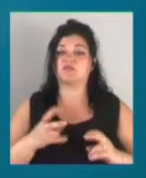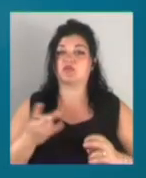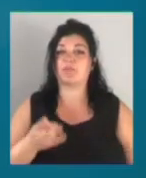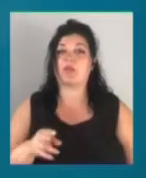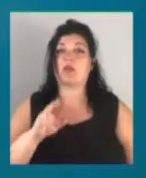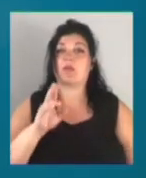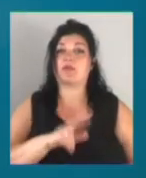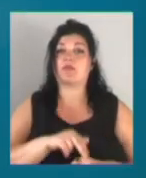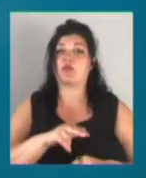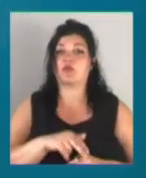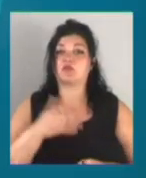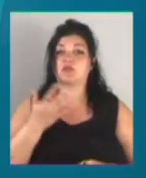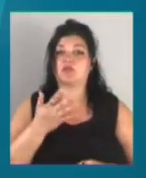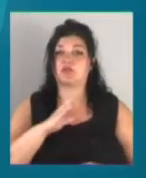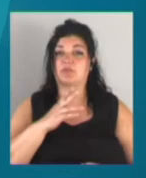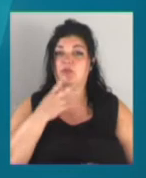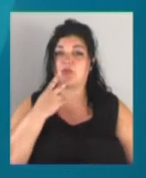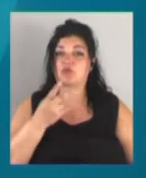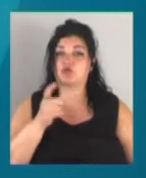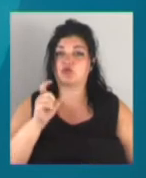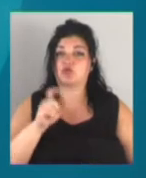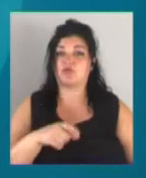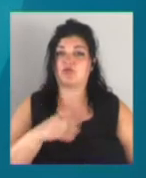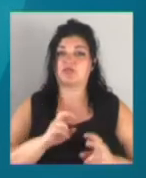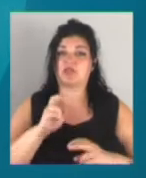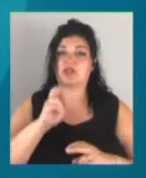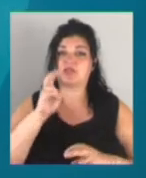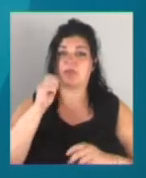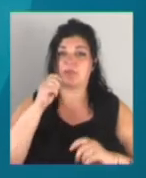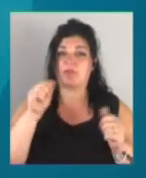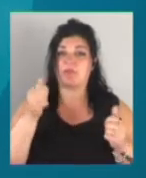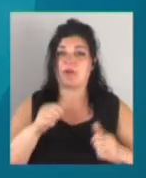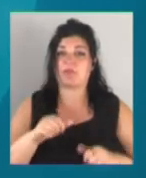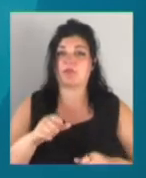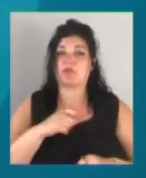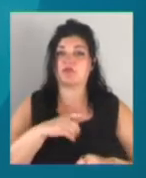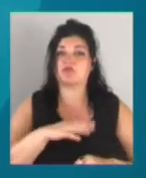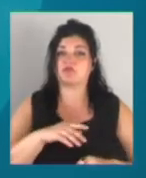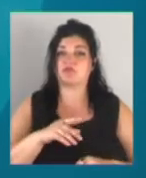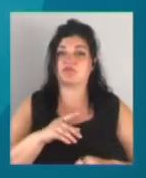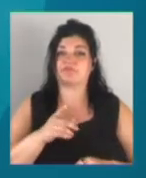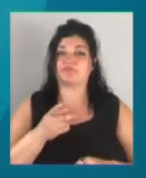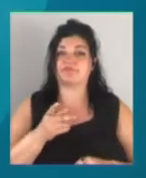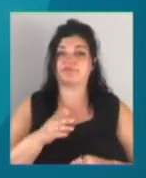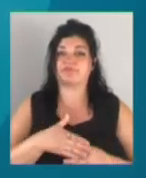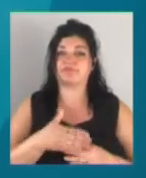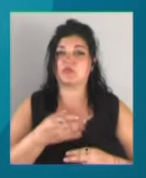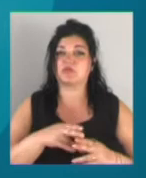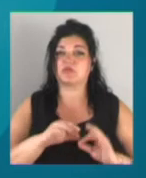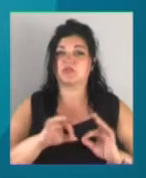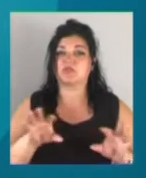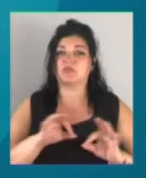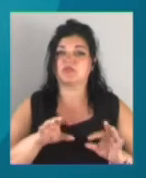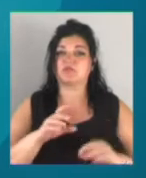Правоохоронцям, які не побачили чоловіка, який заліз на пам'ятник засновникам Одеси, винесли до Гану. Про це розказала фахівчиня